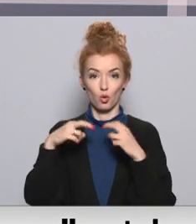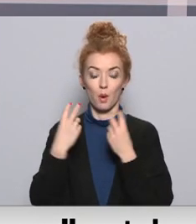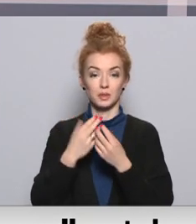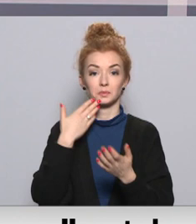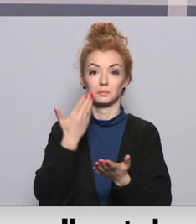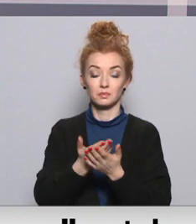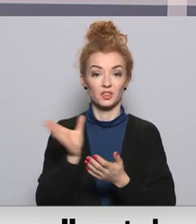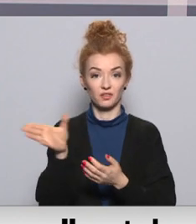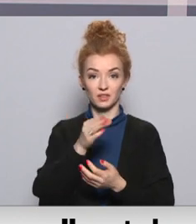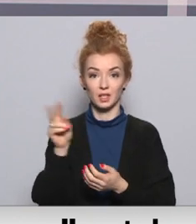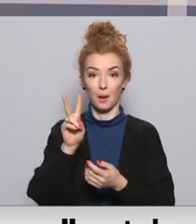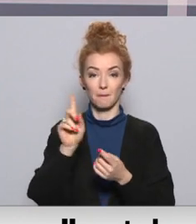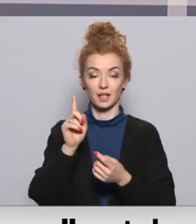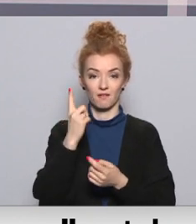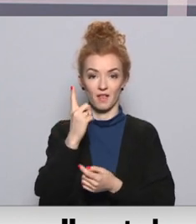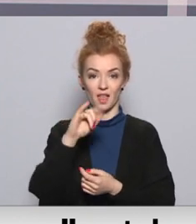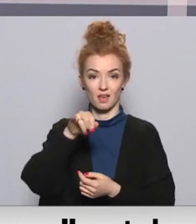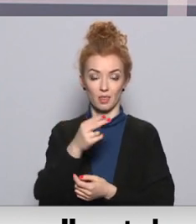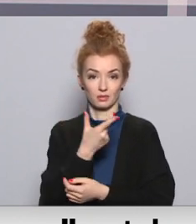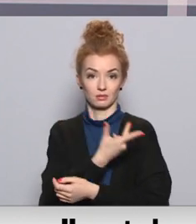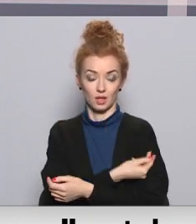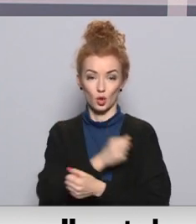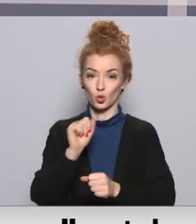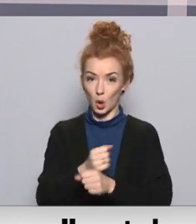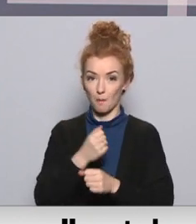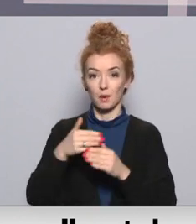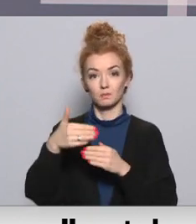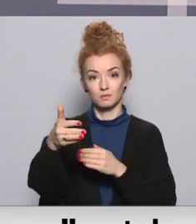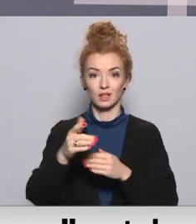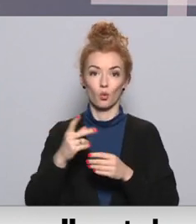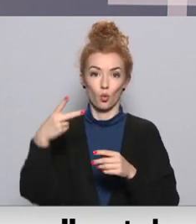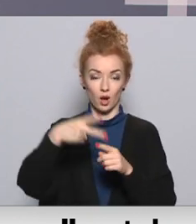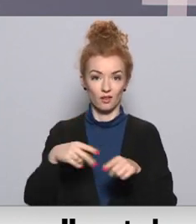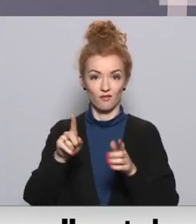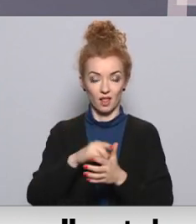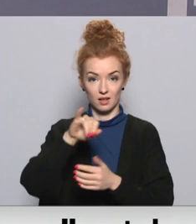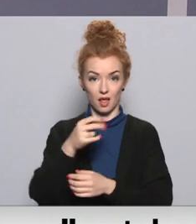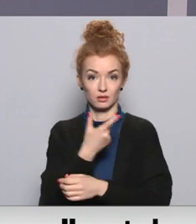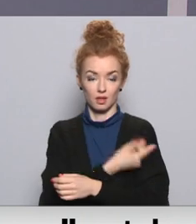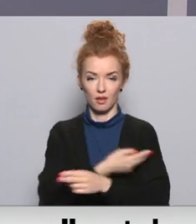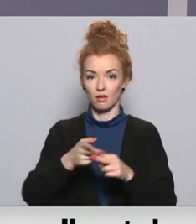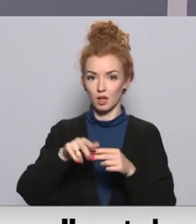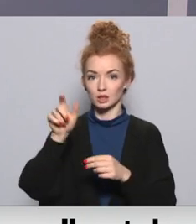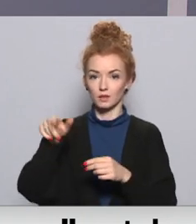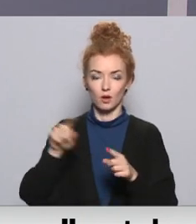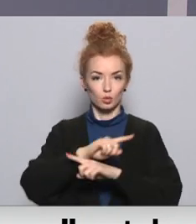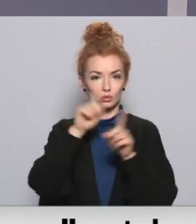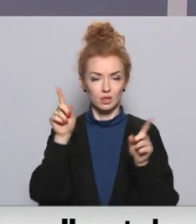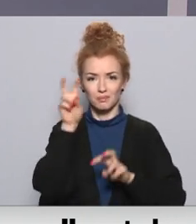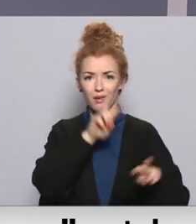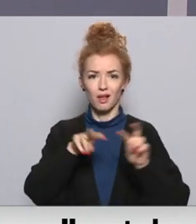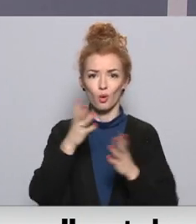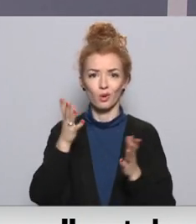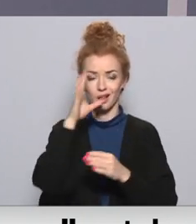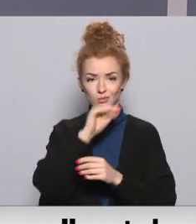kas vakcinēti ar vienas devas vakcīnu Jansen, tomēr doties pēc otras potes, vairāk cilvēki meklējuši iespēju pieteikties otrai